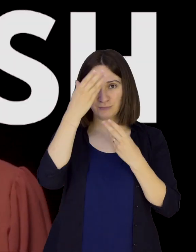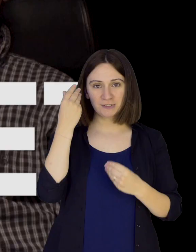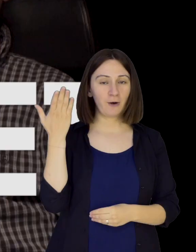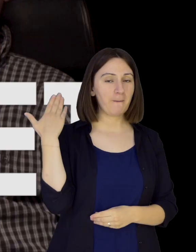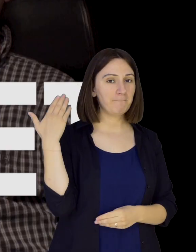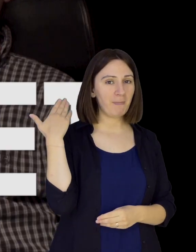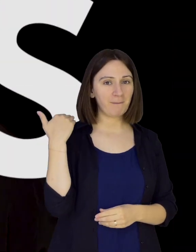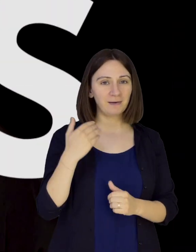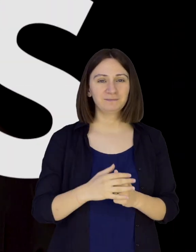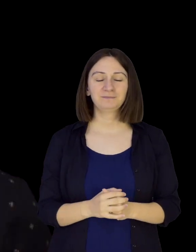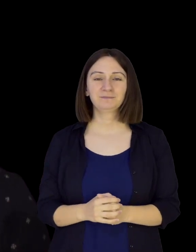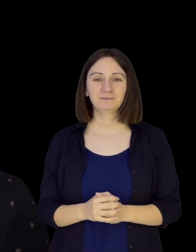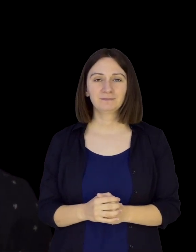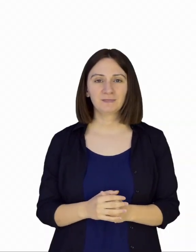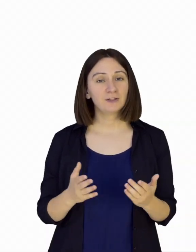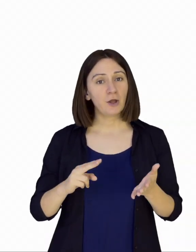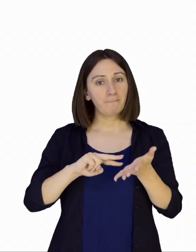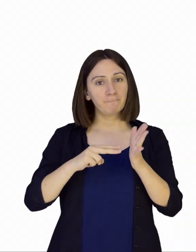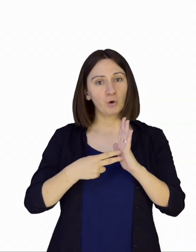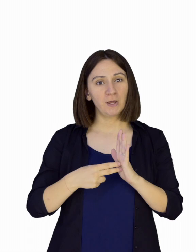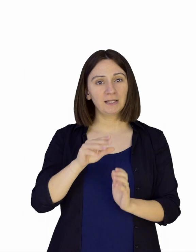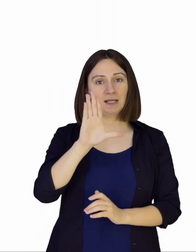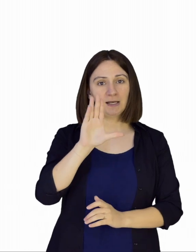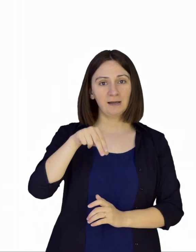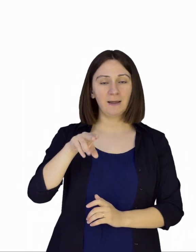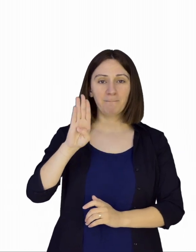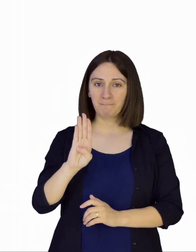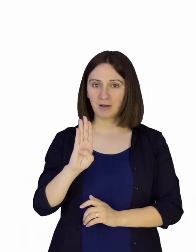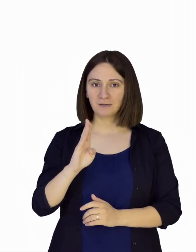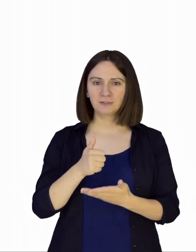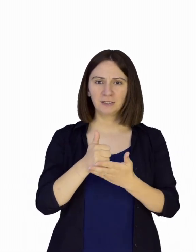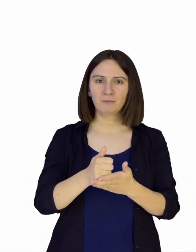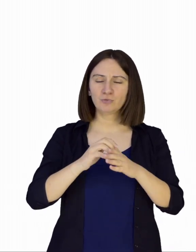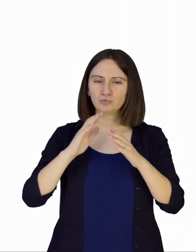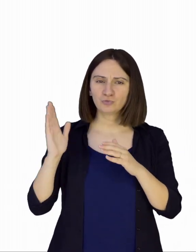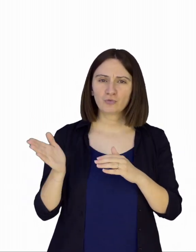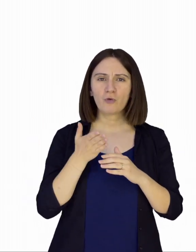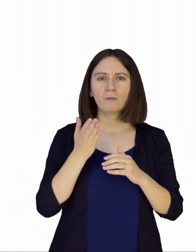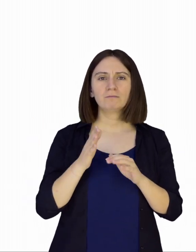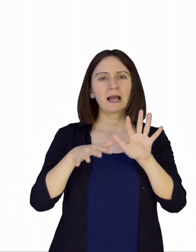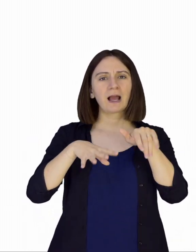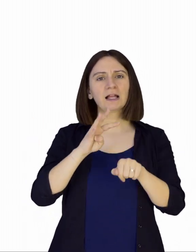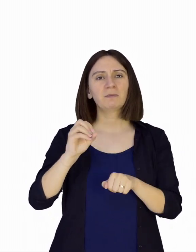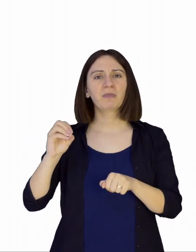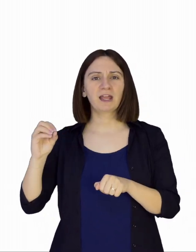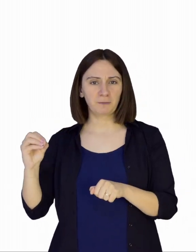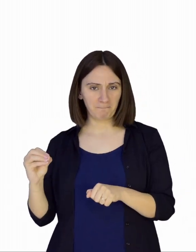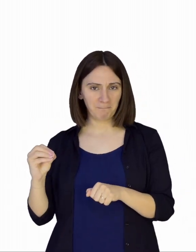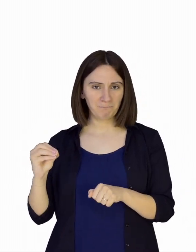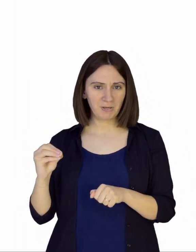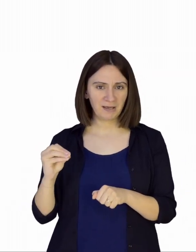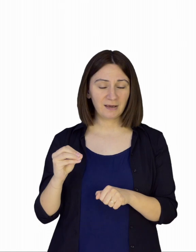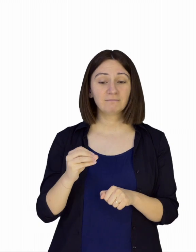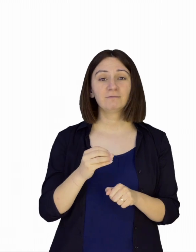askush nuk mbetet, pas, askush. Programi ka ndikuar në jetën e 192.351 njërzve në